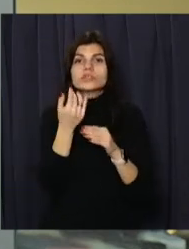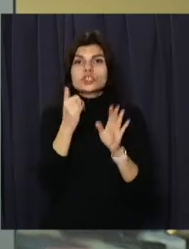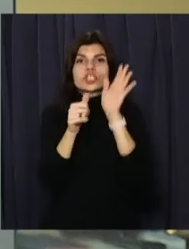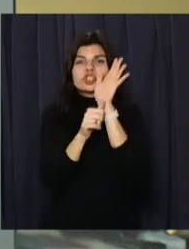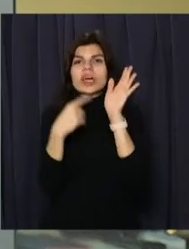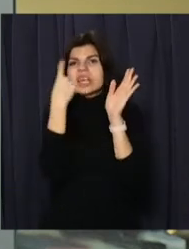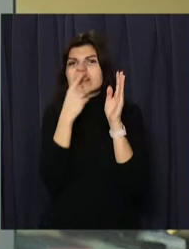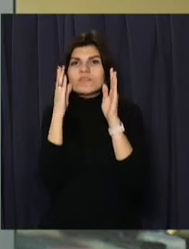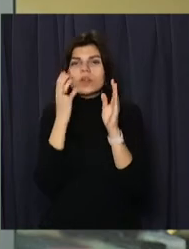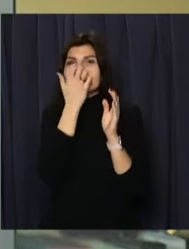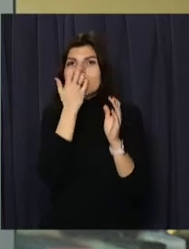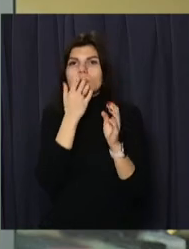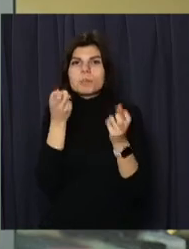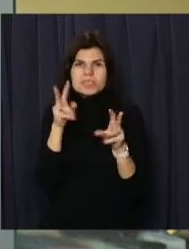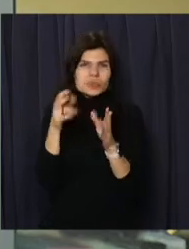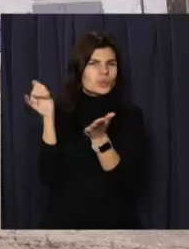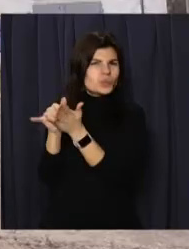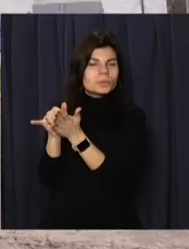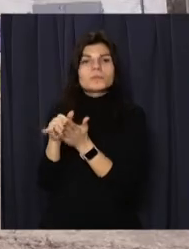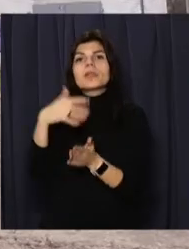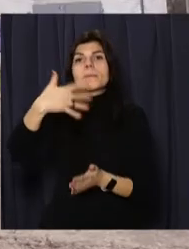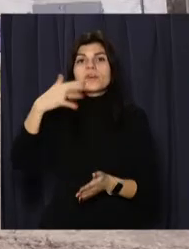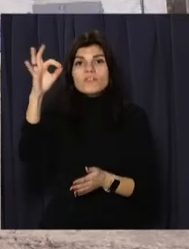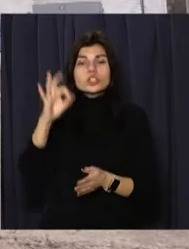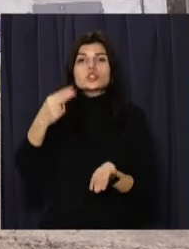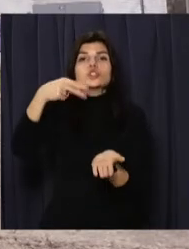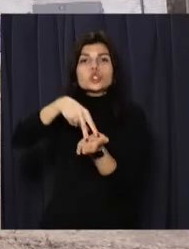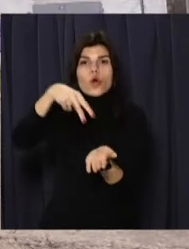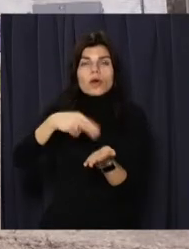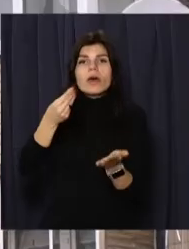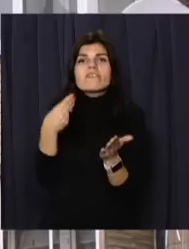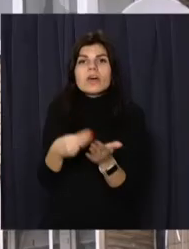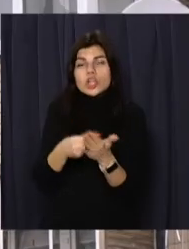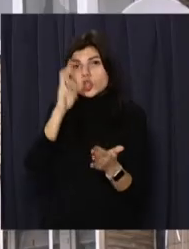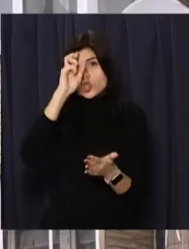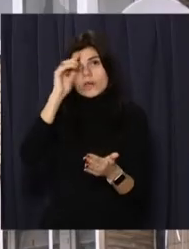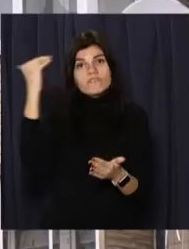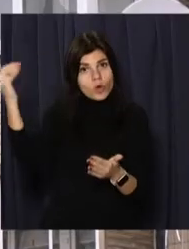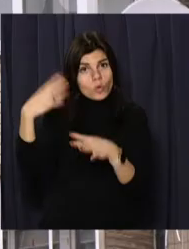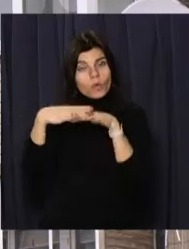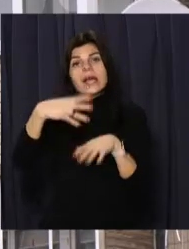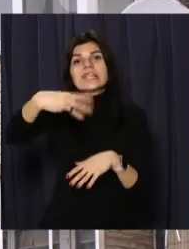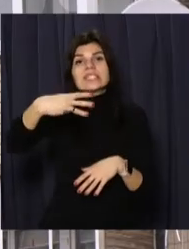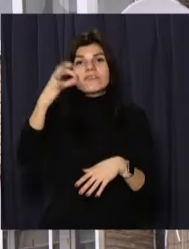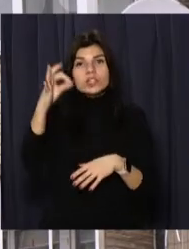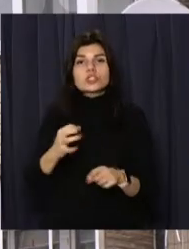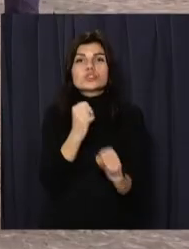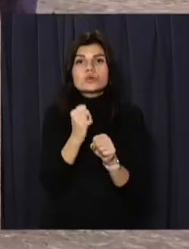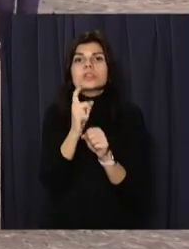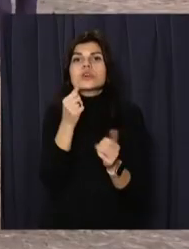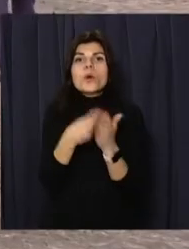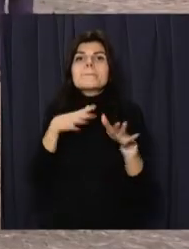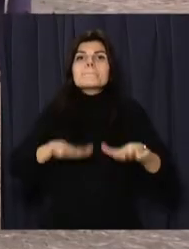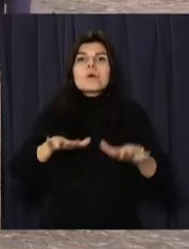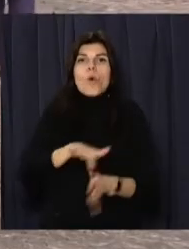індивідуальних теплових пунктів. 50% вартості робіт профінансує держава, 30% зроблять за кошт